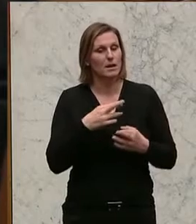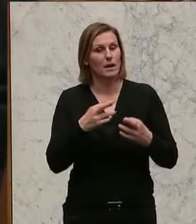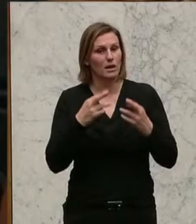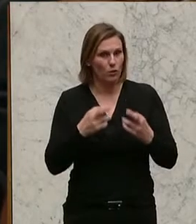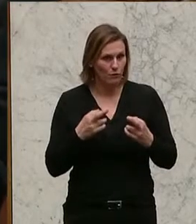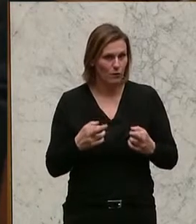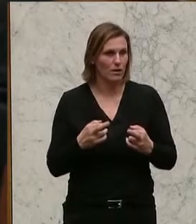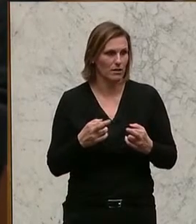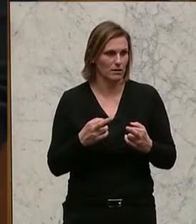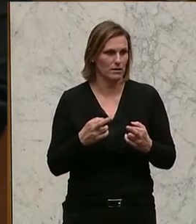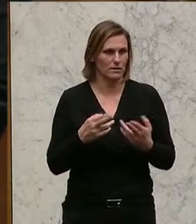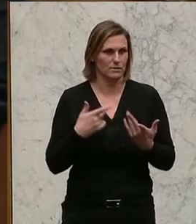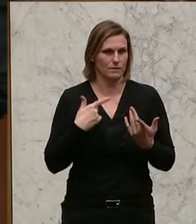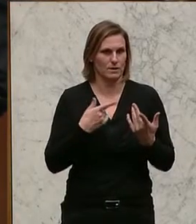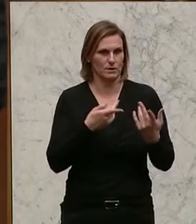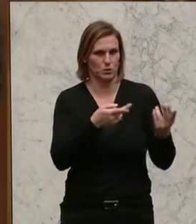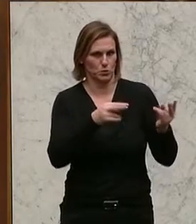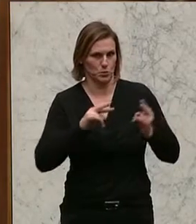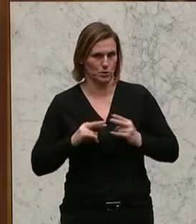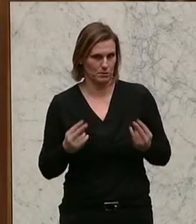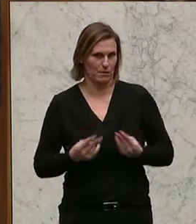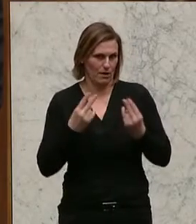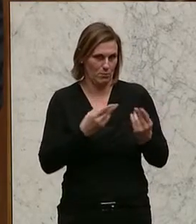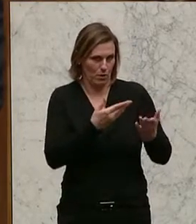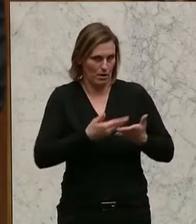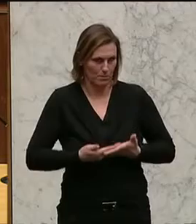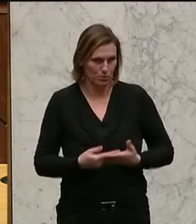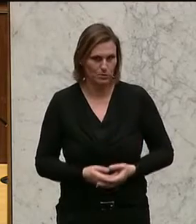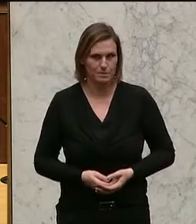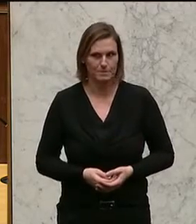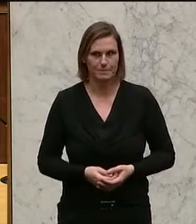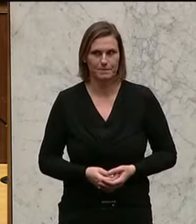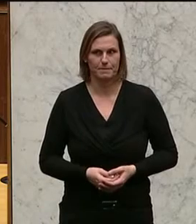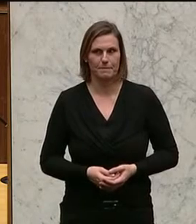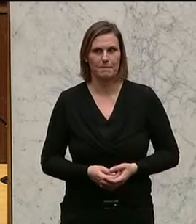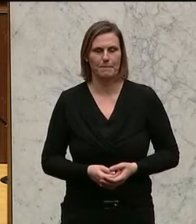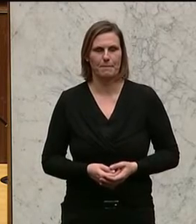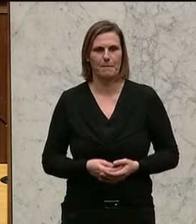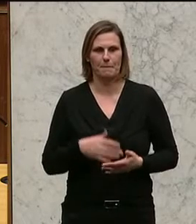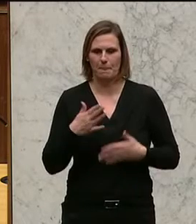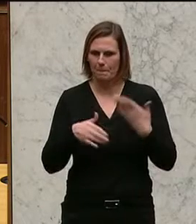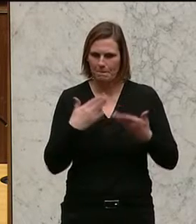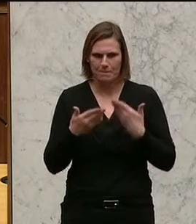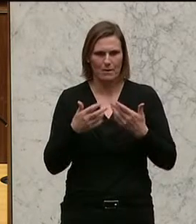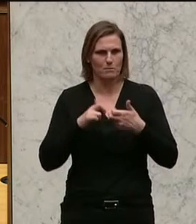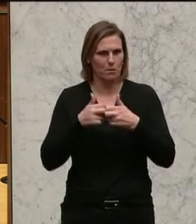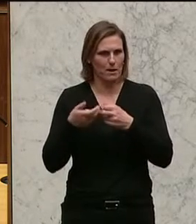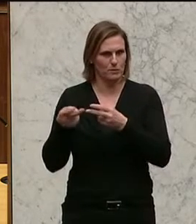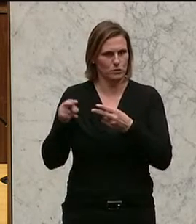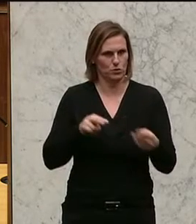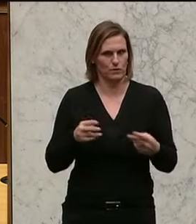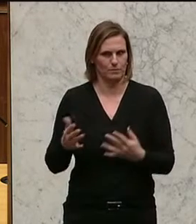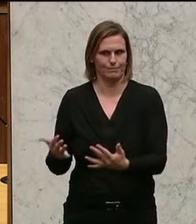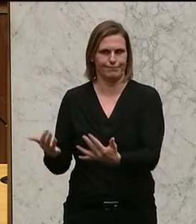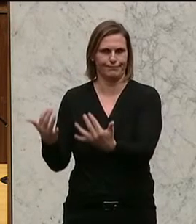das PR-Angebot zurück. Gehen wir mal hinein zu dieser Problematik Masseneinwandlung. Die